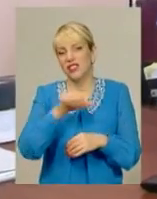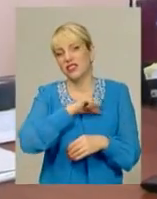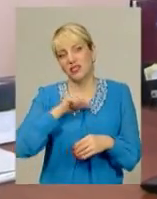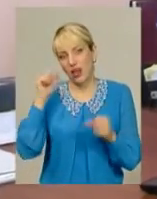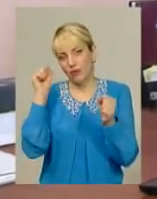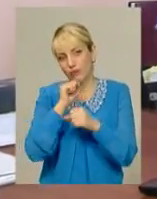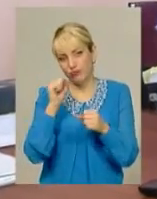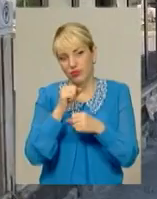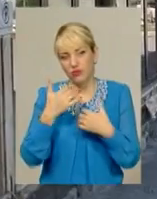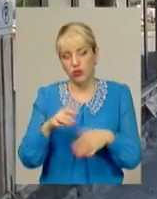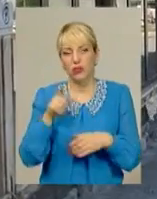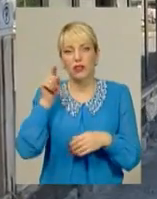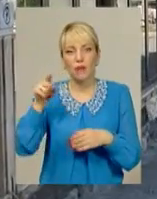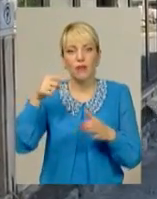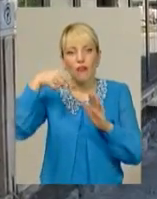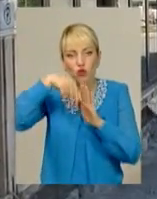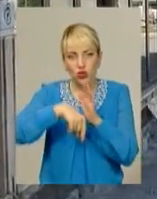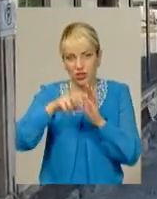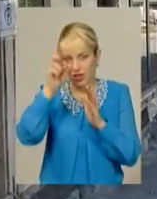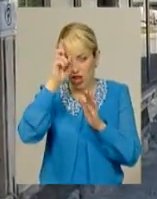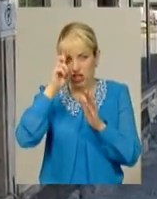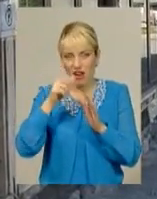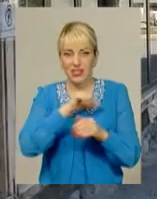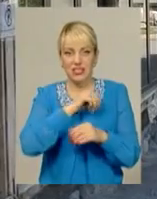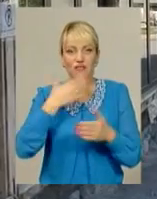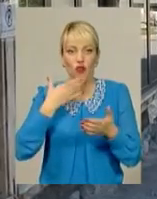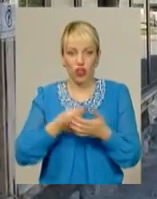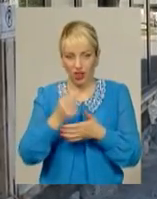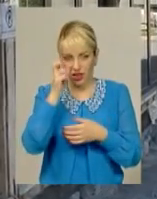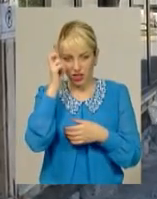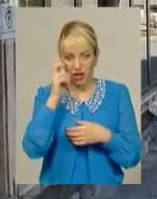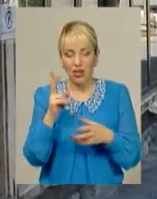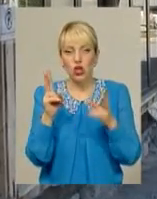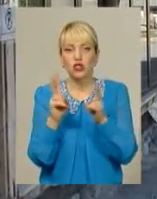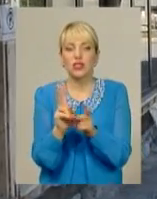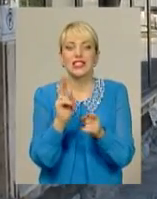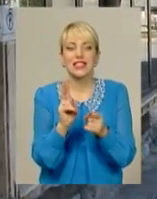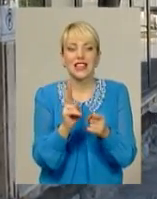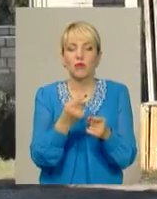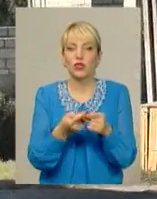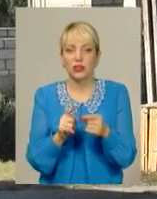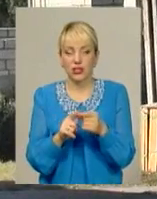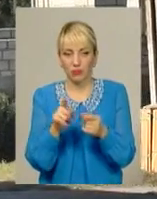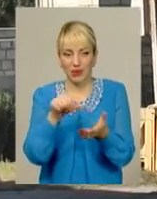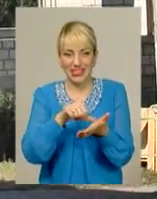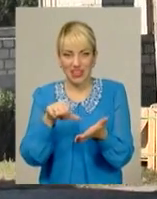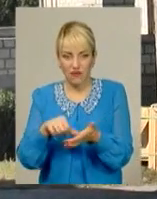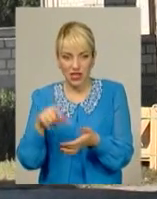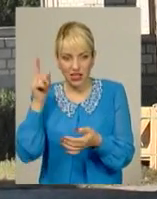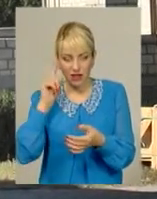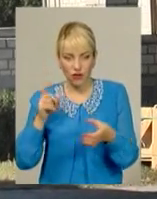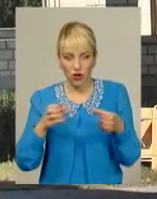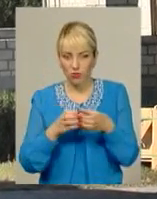там, там держава в державі. Зустрітися, бодай, з кимось із представників цієї релігійної громади – завдання не з легких. На